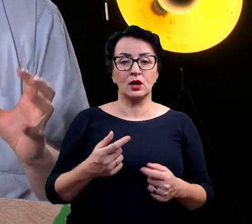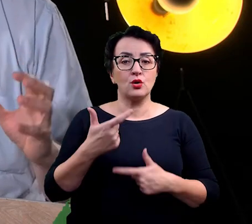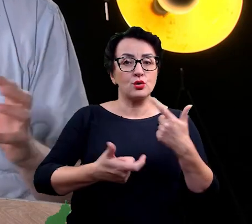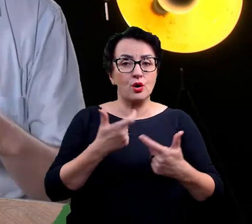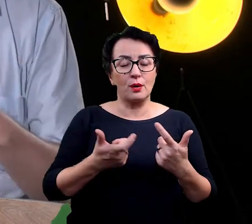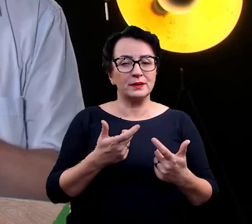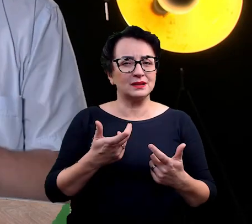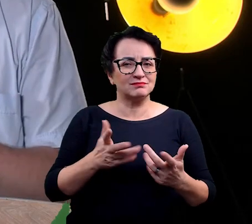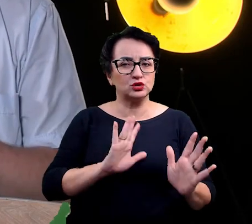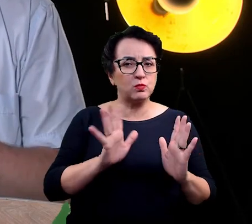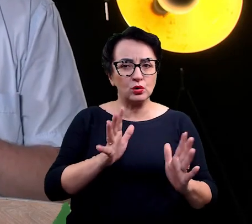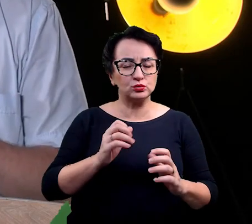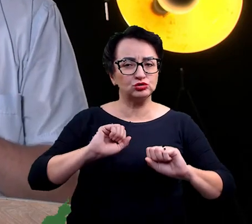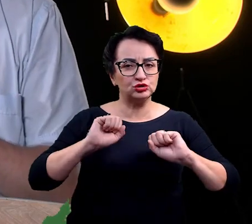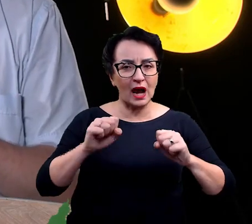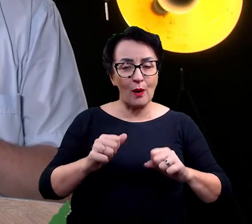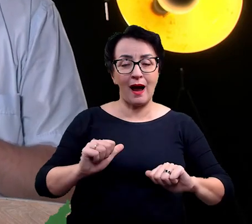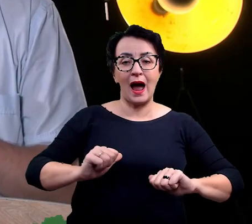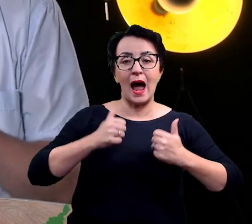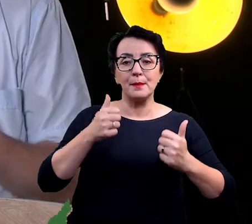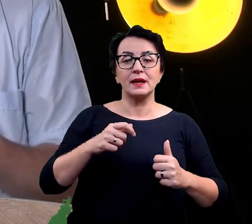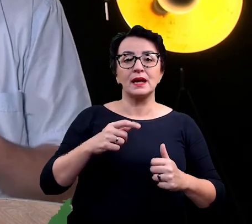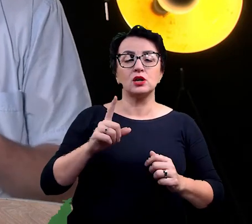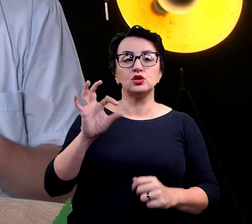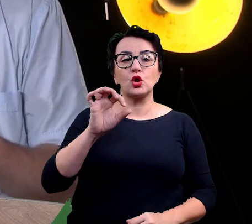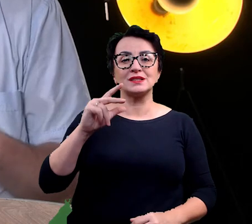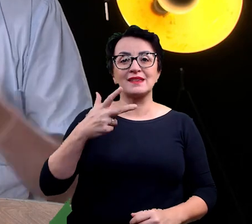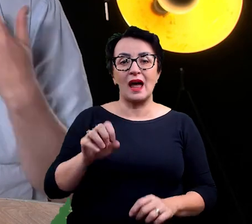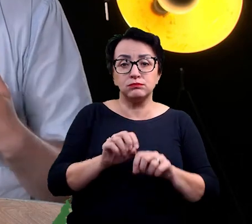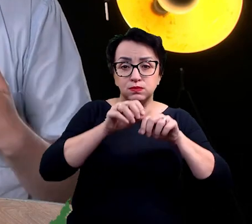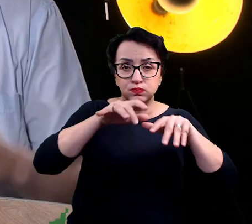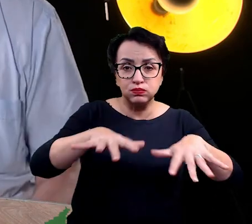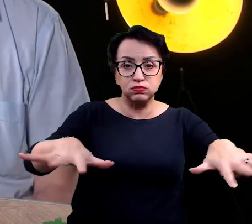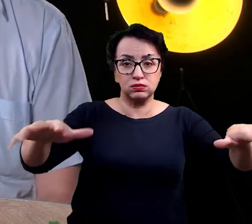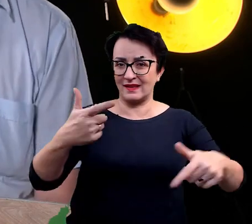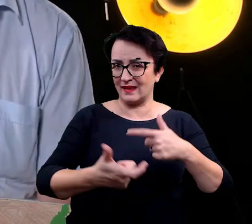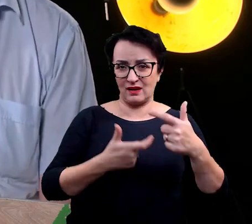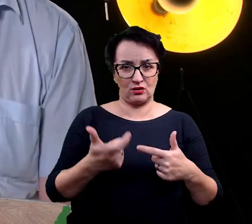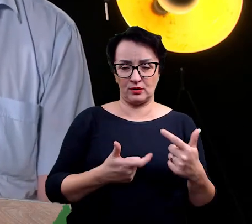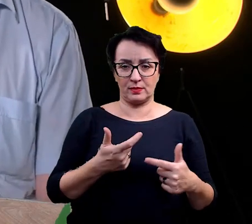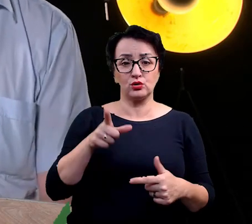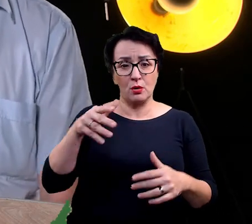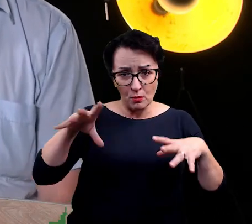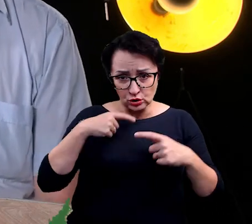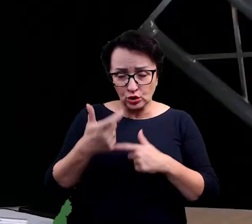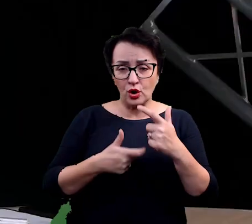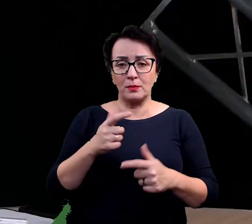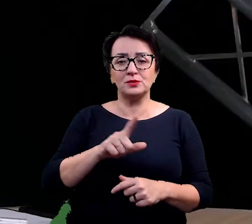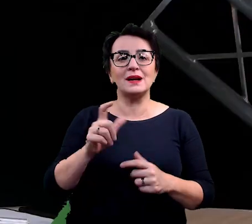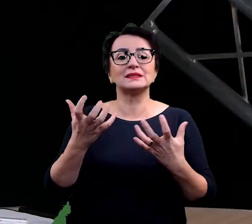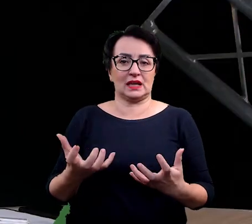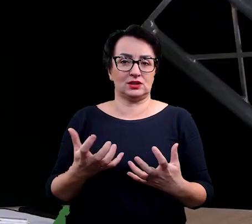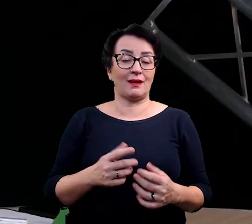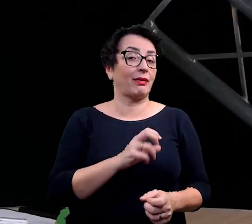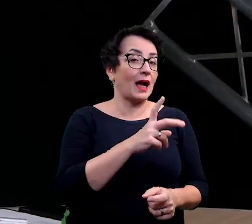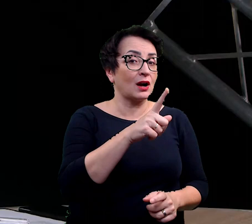środki, żeby nie przedostawała się ona w tak dużej ilości do środowiska. To da się zrobić. Trzeba chcieć. Tak, jak najbardziej. Trzeba to kontrolować. A powiedz mi, ponieważ